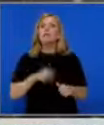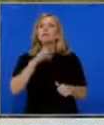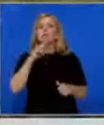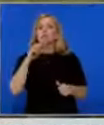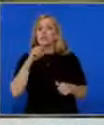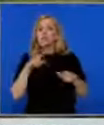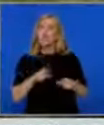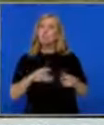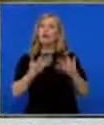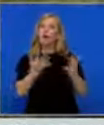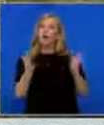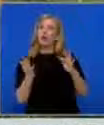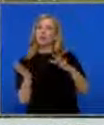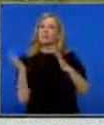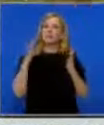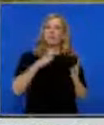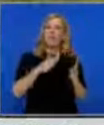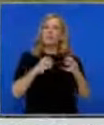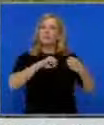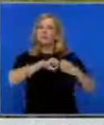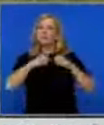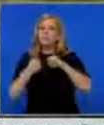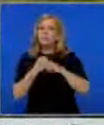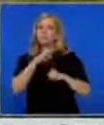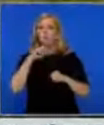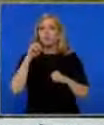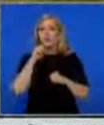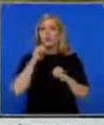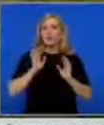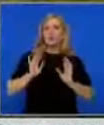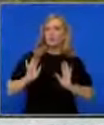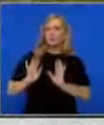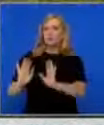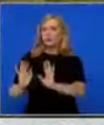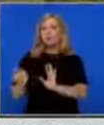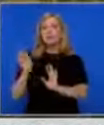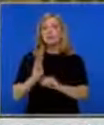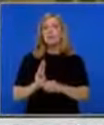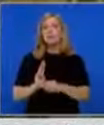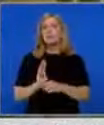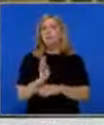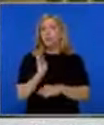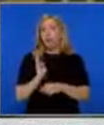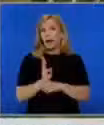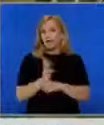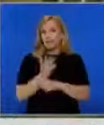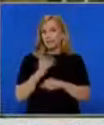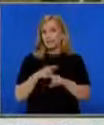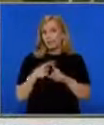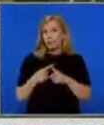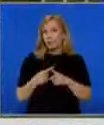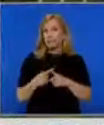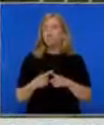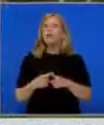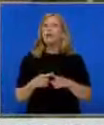бориха у градата и влязоха в сблъсък с полиция, която успя да ги изкласка. Малко след 15.30 привържениците на възраждане